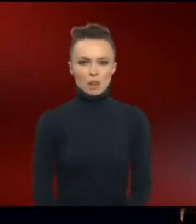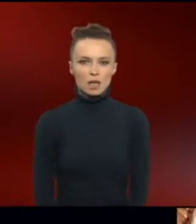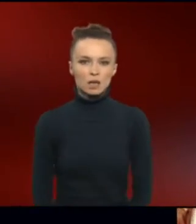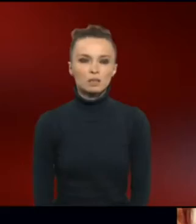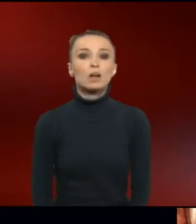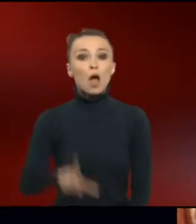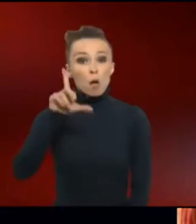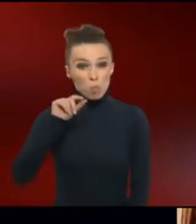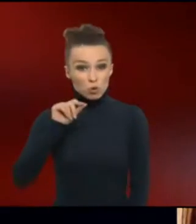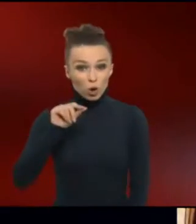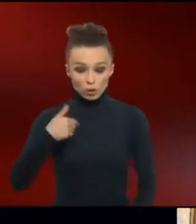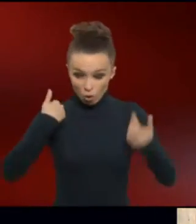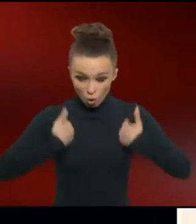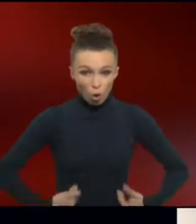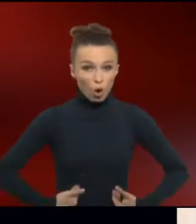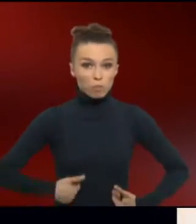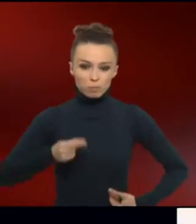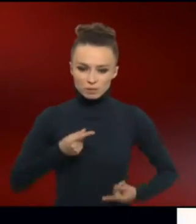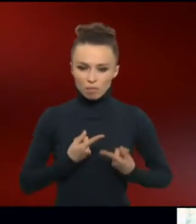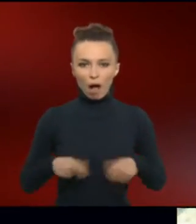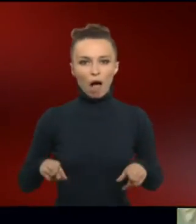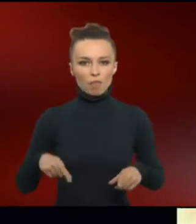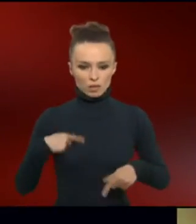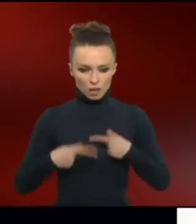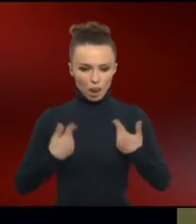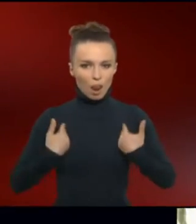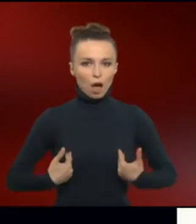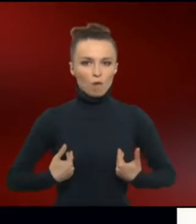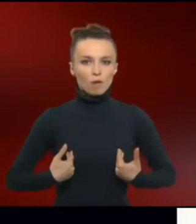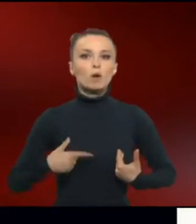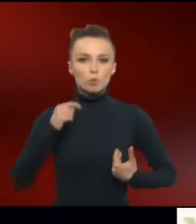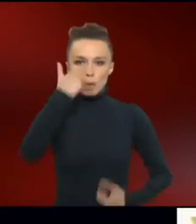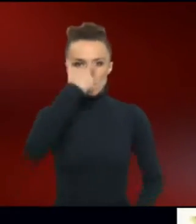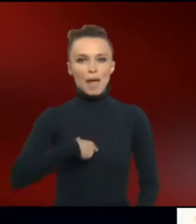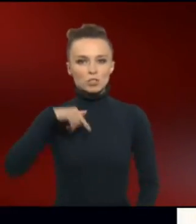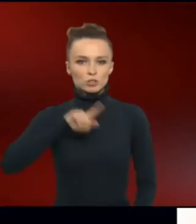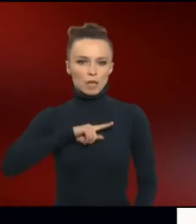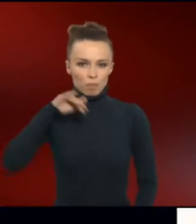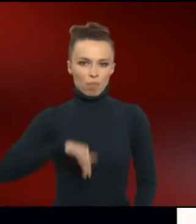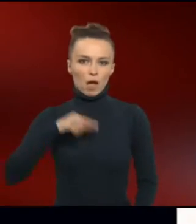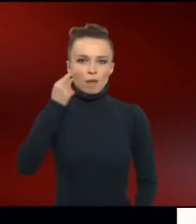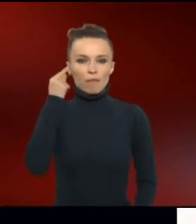Das führt dazu, dass im Körper einiges anders läuft. Der Mensch hat das Down-Syndrom.